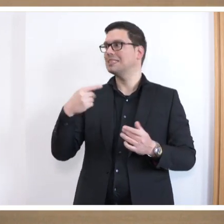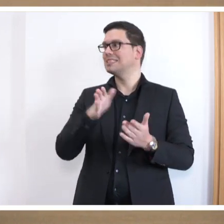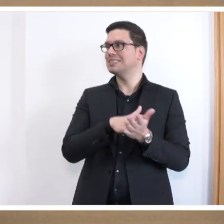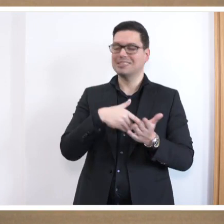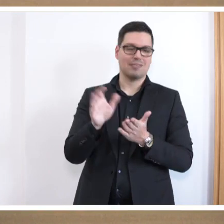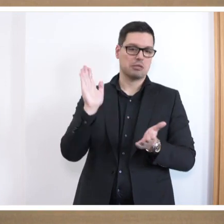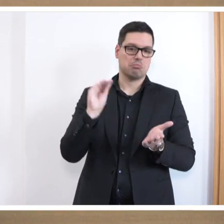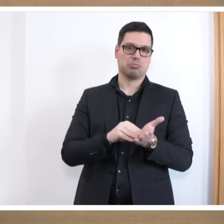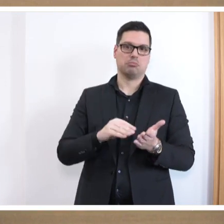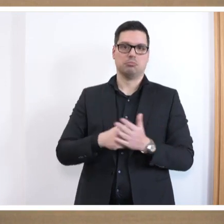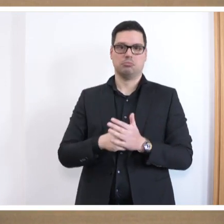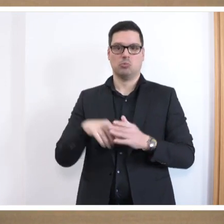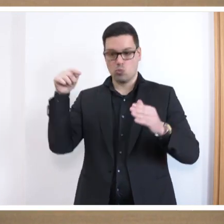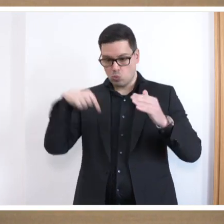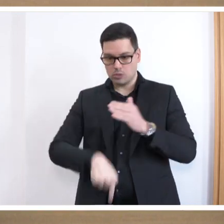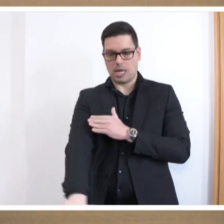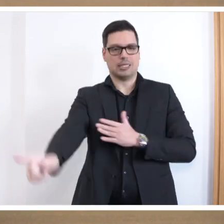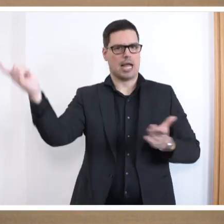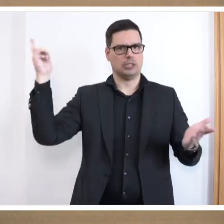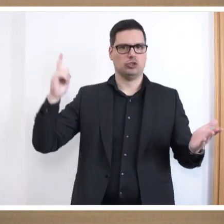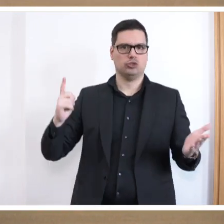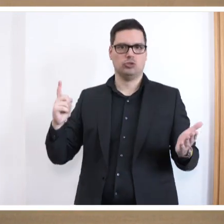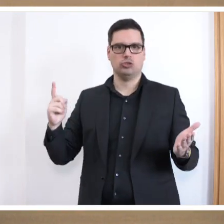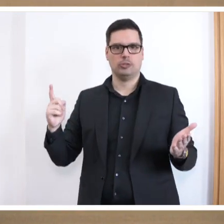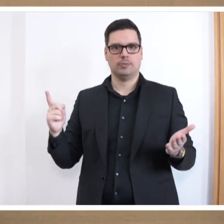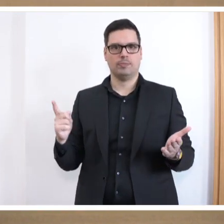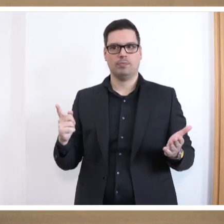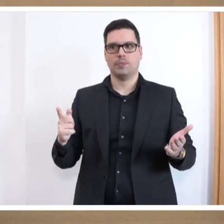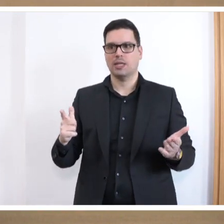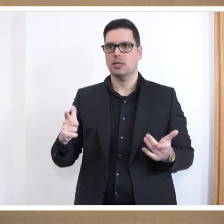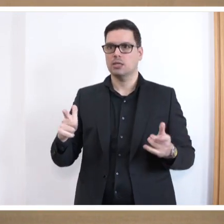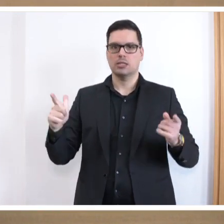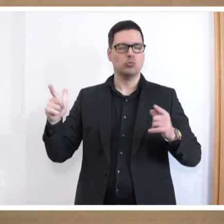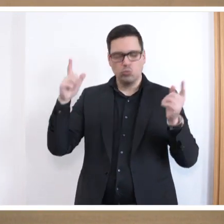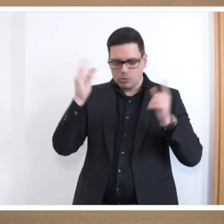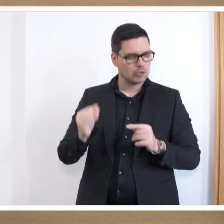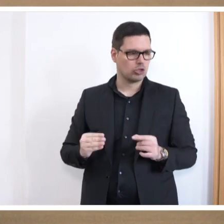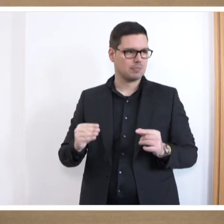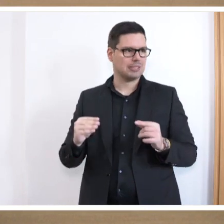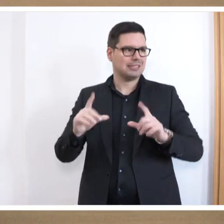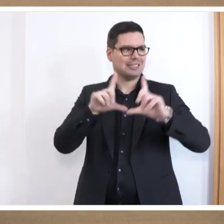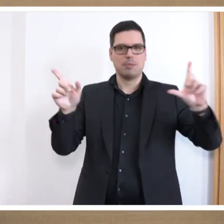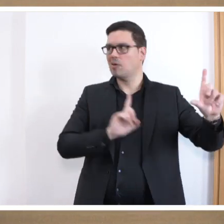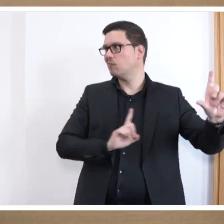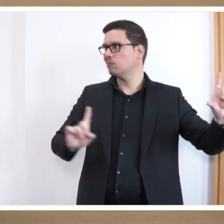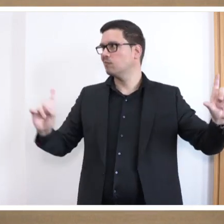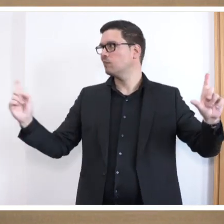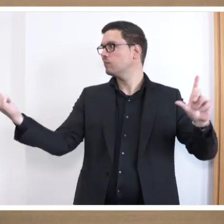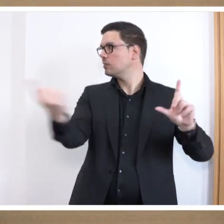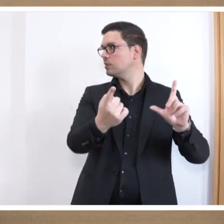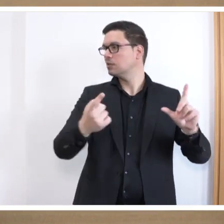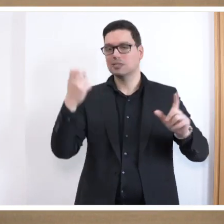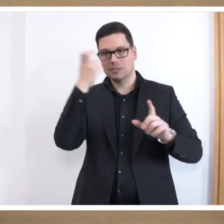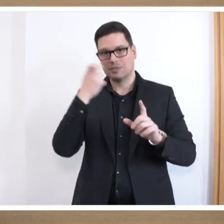so deutlich sagen, wirklich unterirdisch ist. Ja, es ist schlicht und ergreifend unverschämt und geht an der Sache völlig vorbei, zu versuchen, diejenigen,